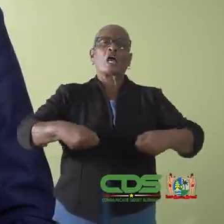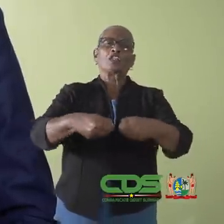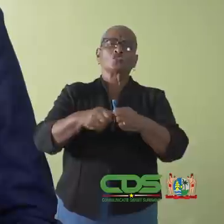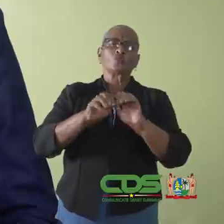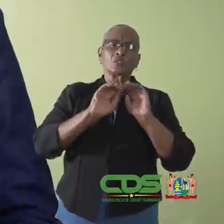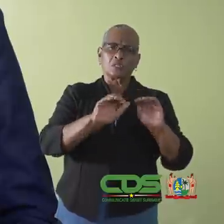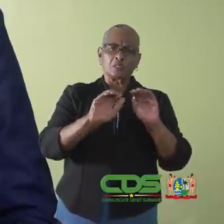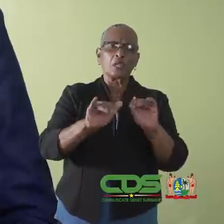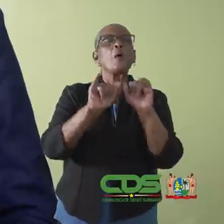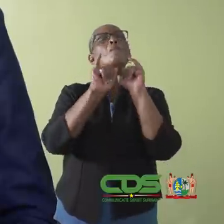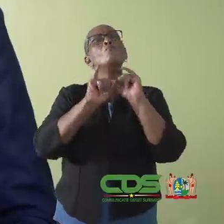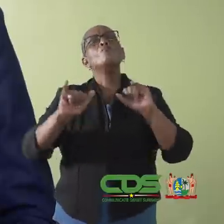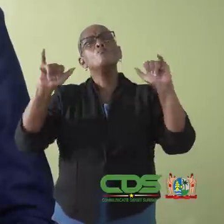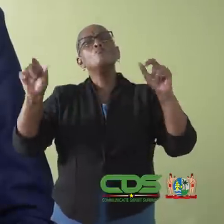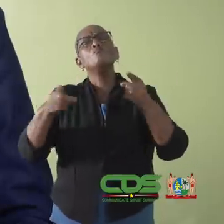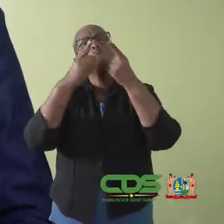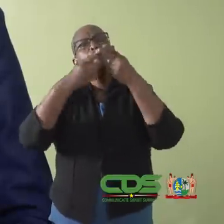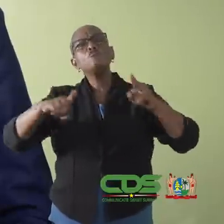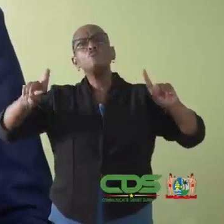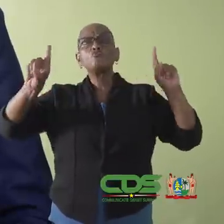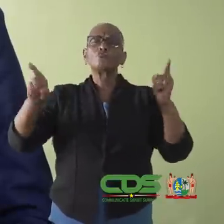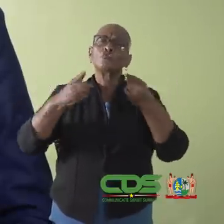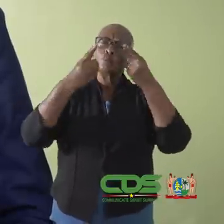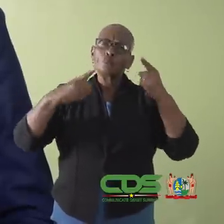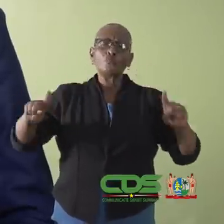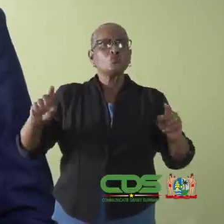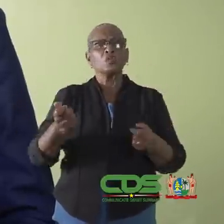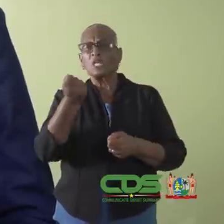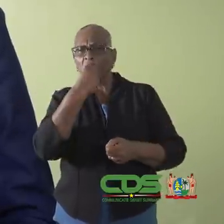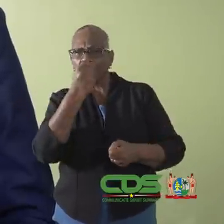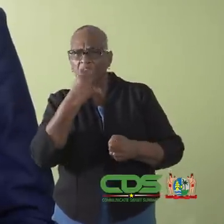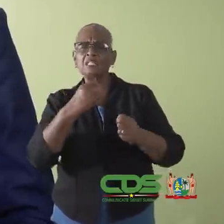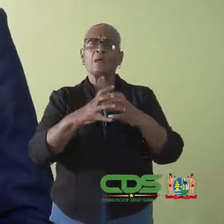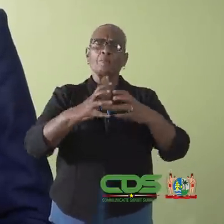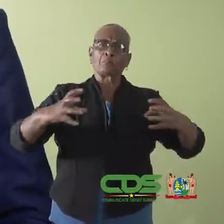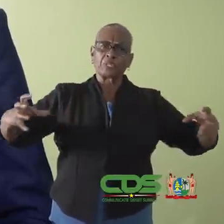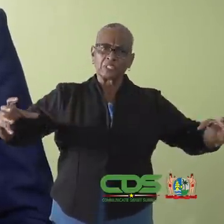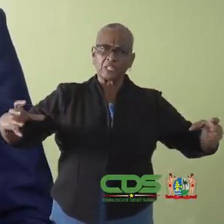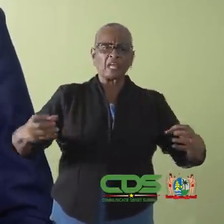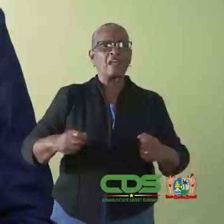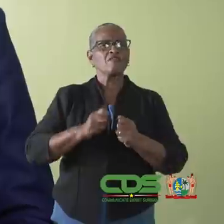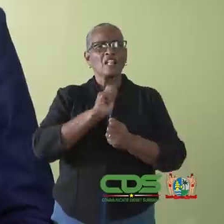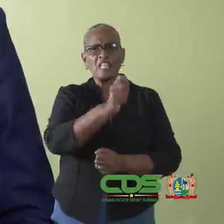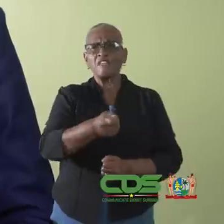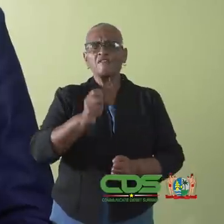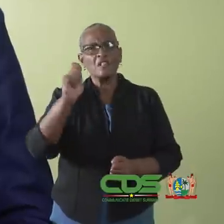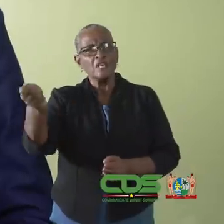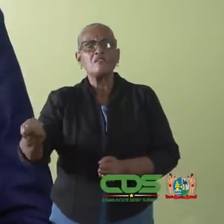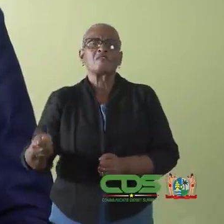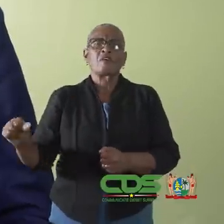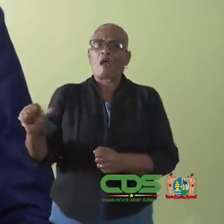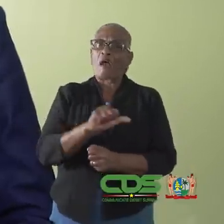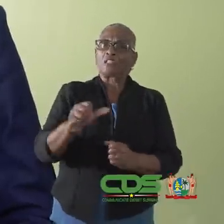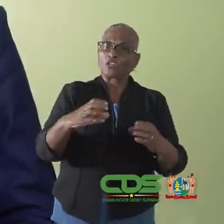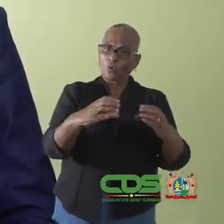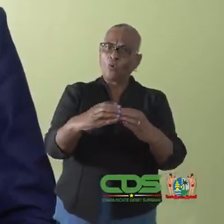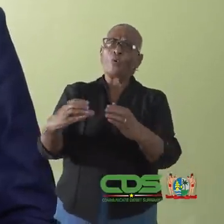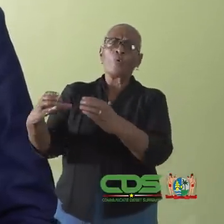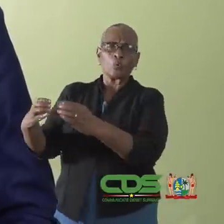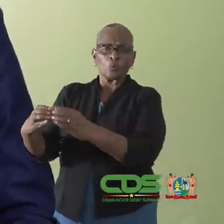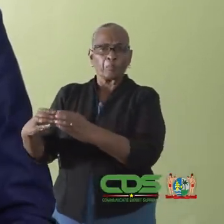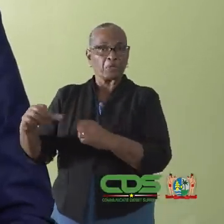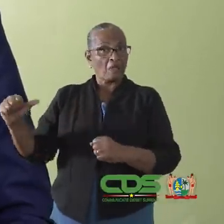tot organisatoren, muziekformaties, DJ's, cateringbedrijven, decorateurs en